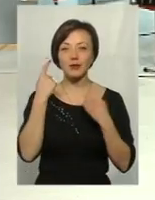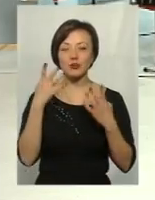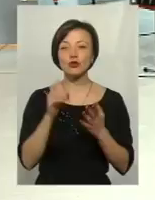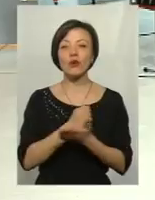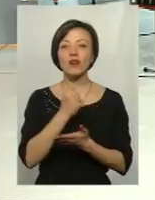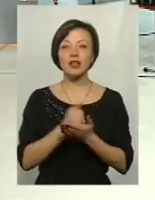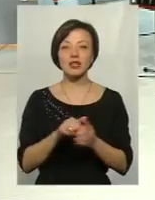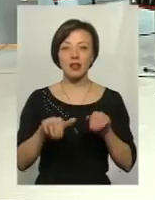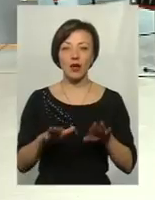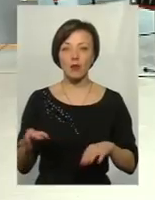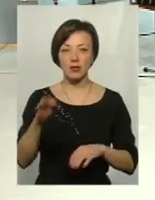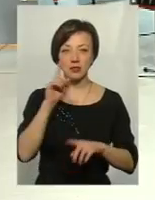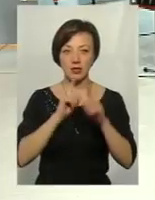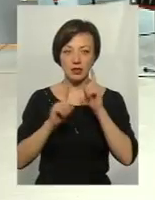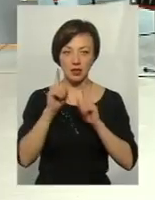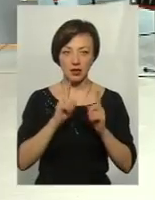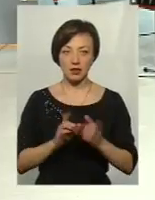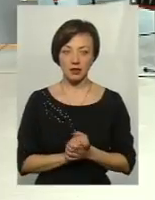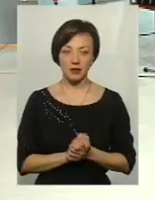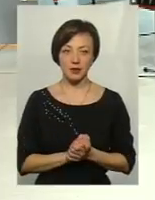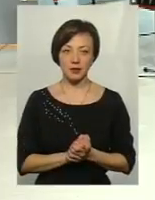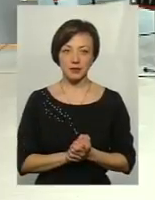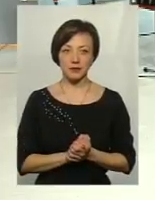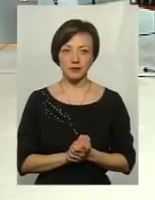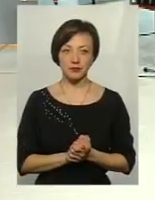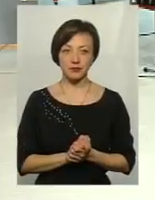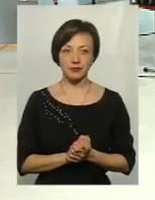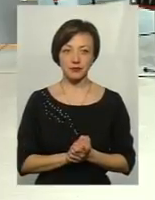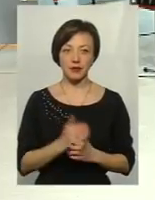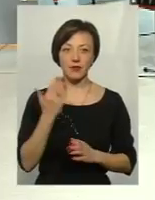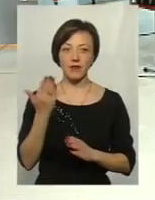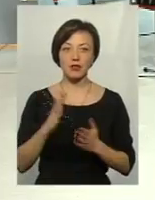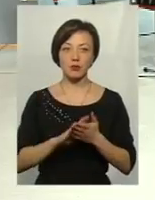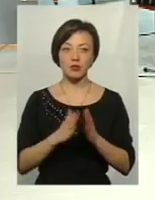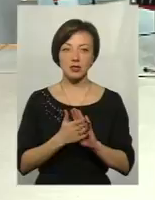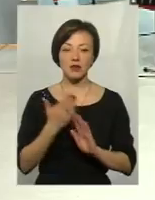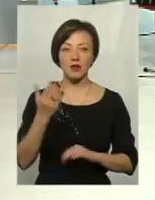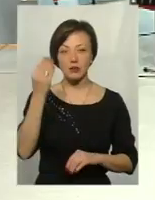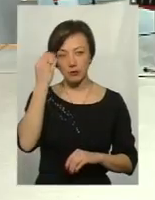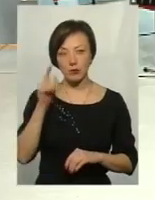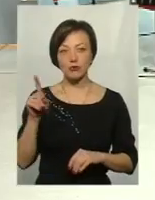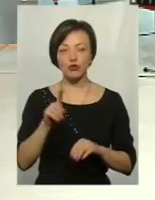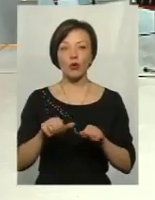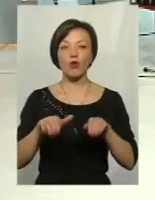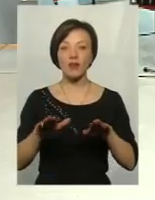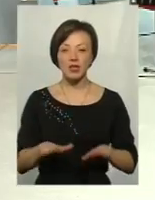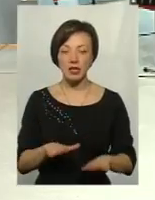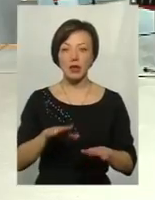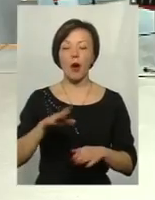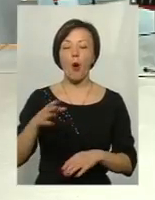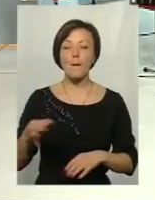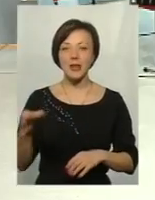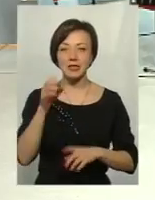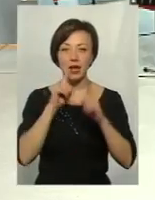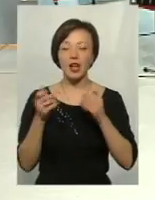що ухвалила обласна рада. Будь ласка, пане Олександре, ваша позиція, ваше бачення, що ухвалила Хмельницька обласна